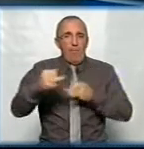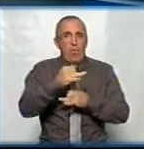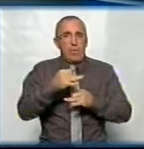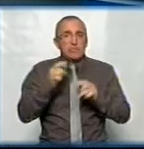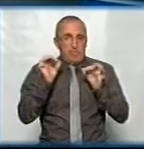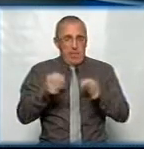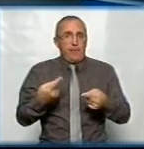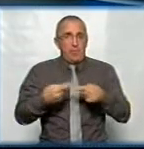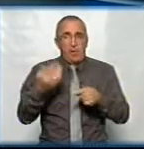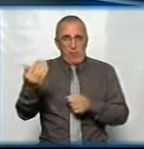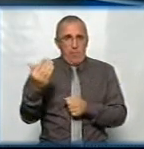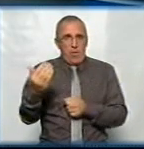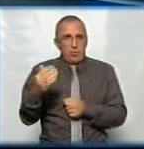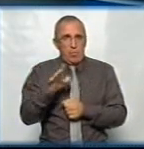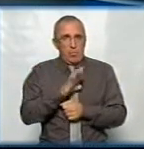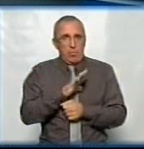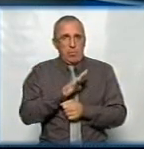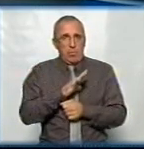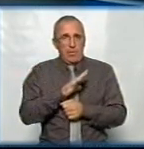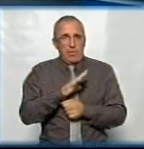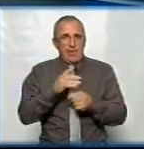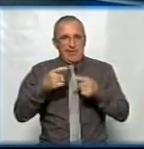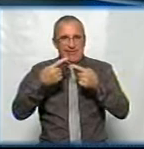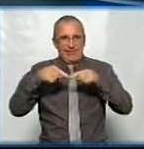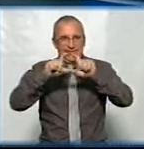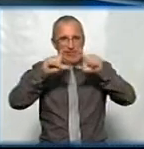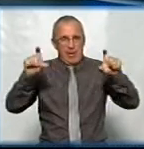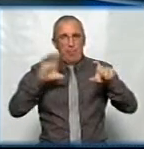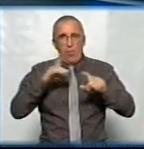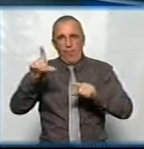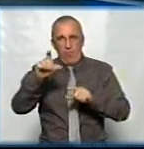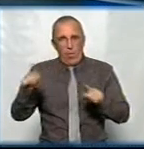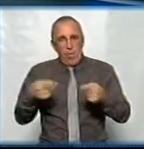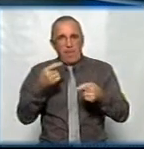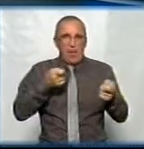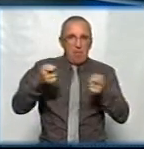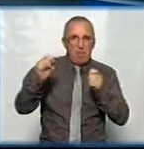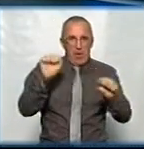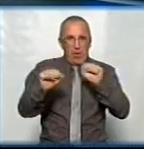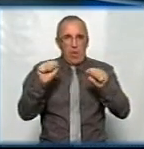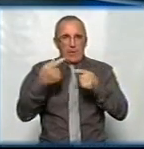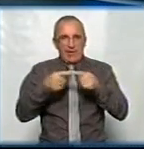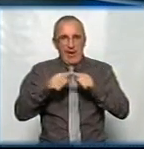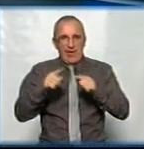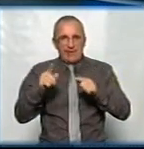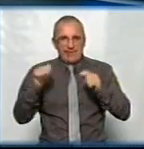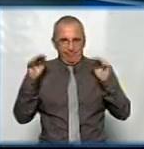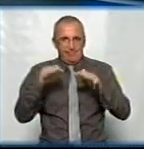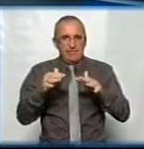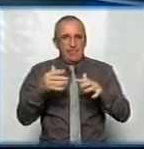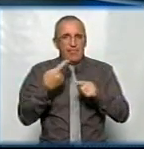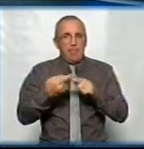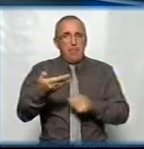Це було на вашому закладі проведено? Ви були організатором чи модератором цього заходу? Скажімо так,